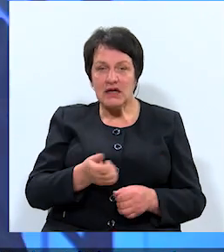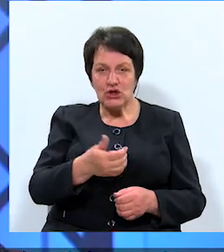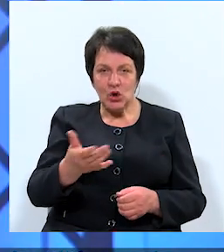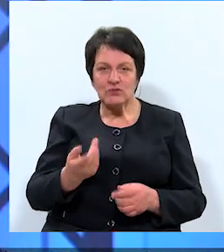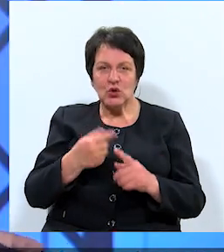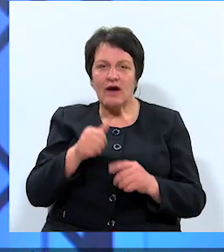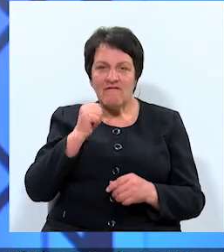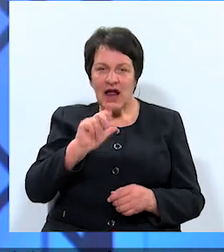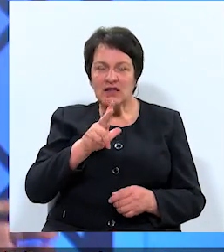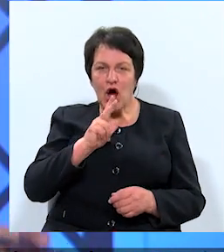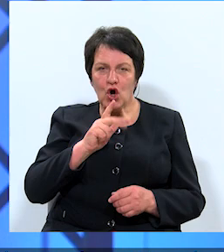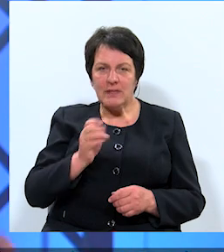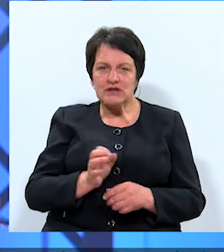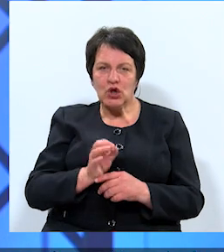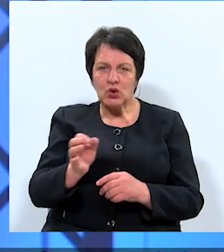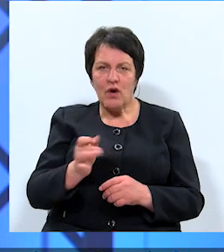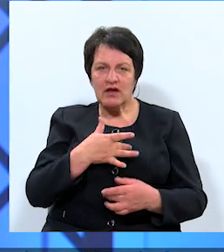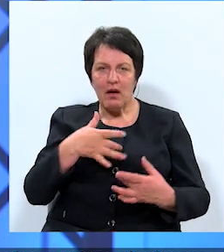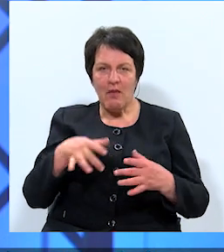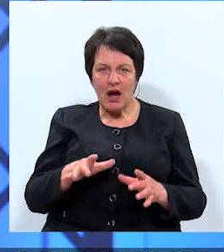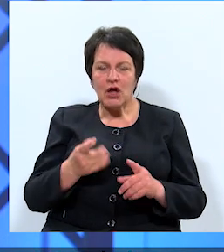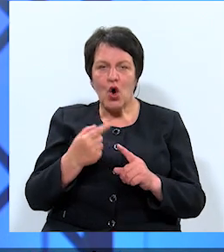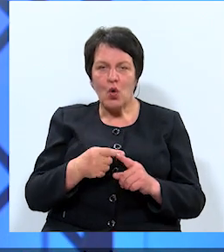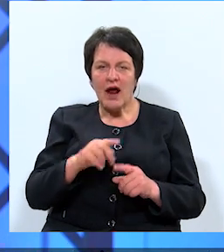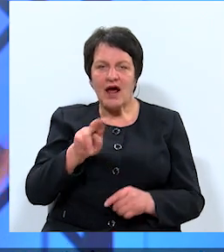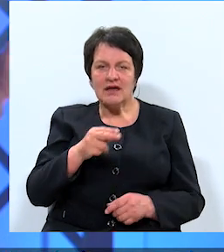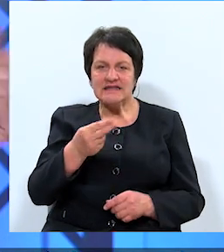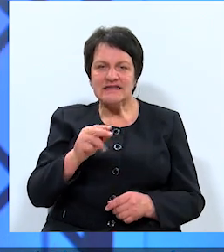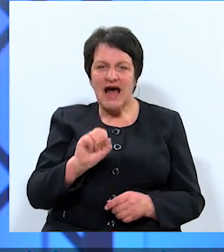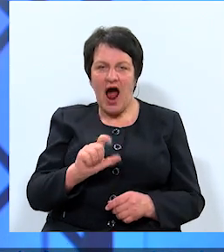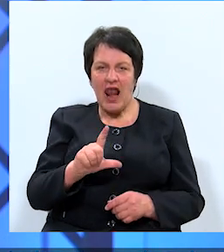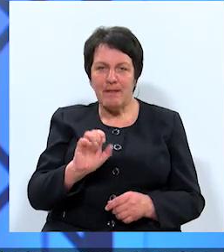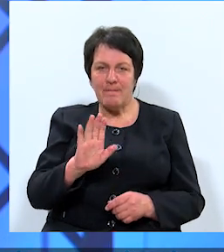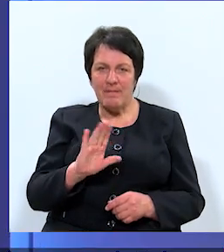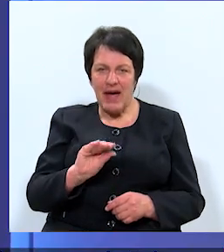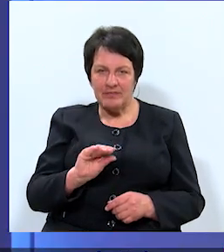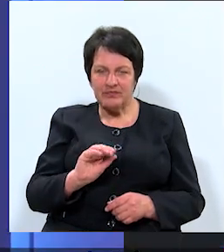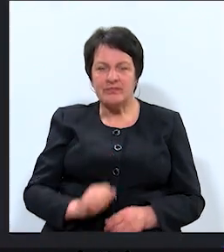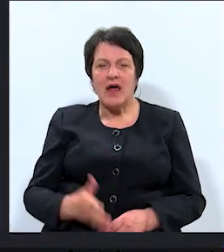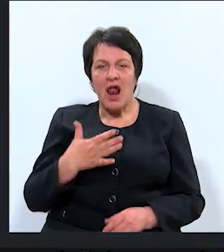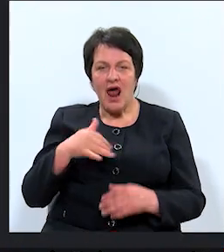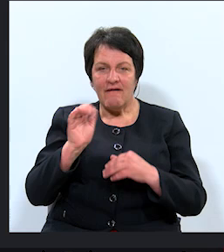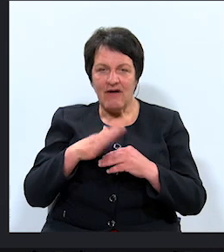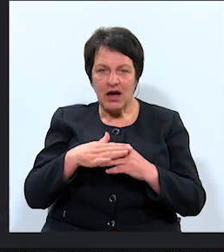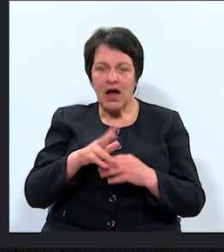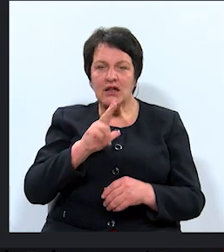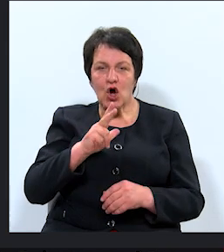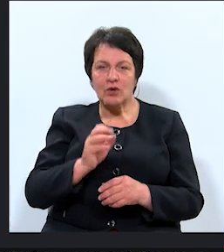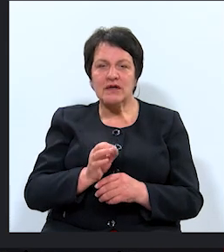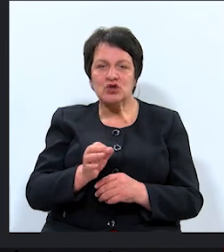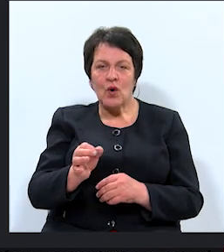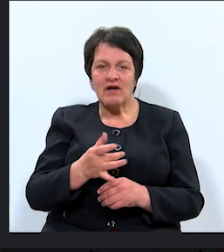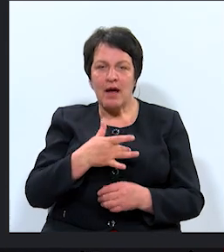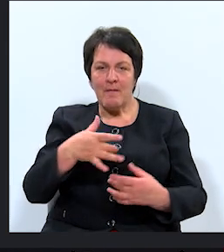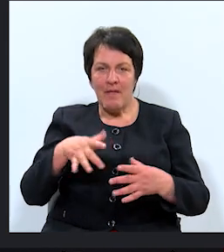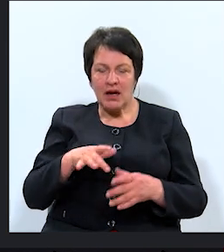vēl Daugavpils novada partija un Pēters Dzālbe. Laiks jūs, Solīman! Labvakar! Daugavpils novada